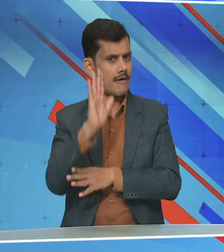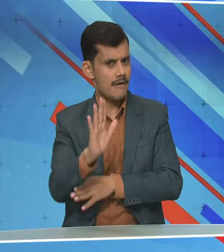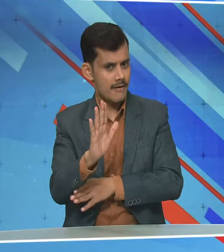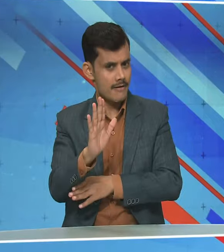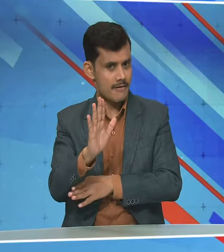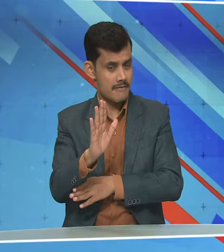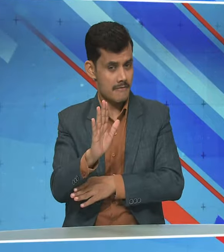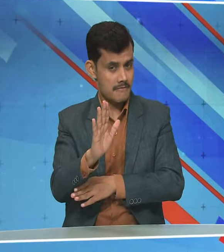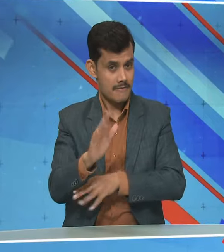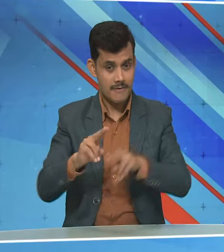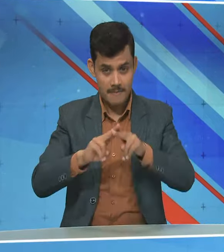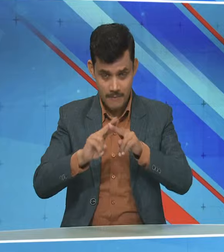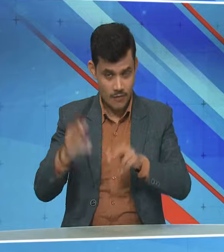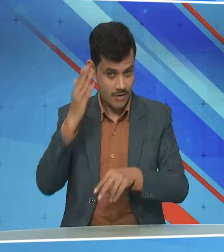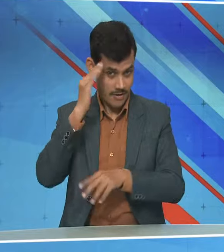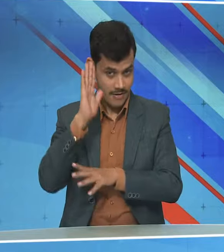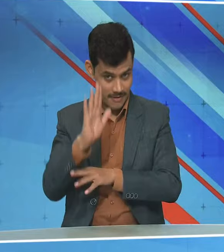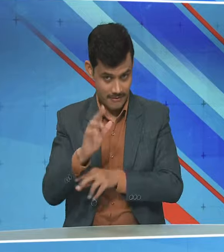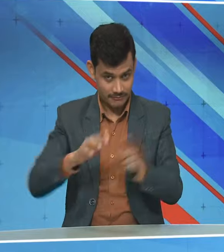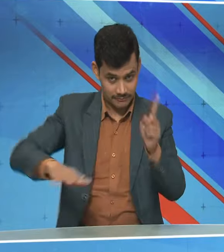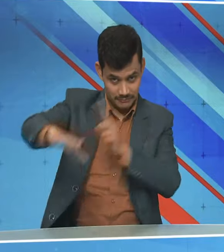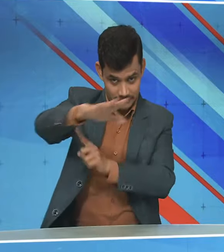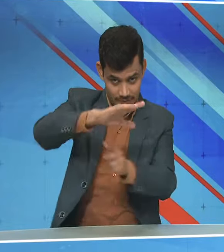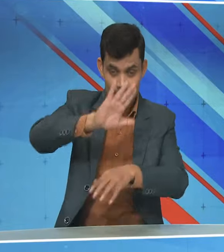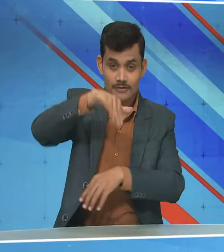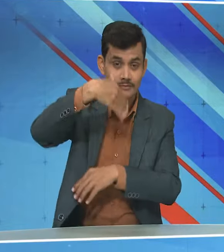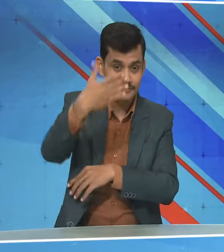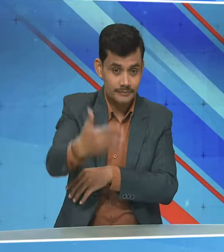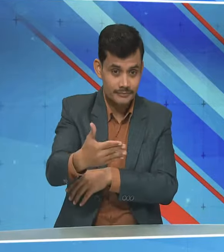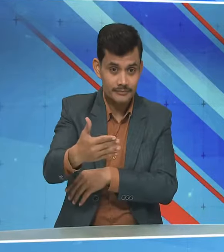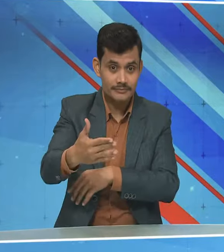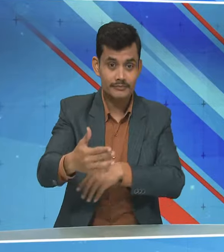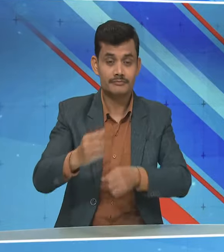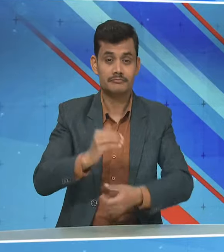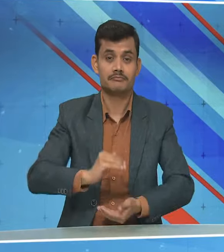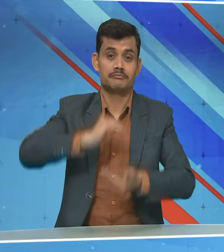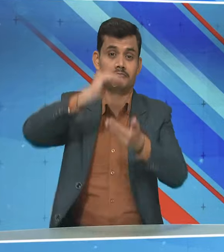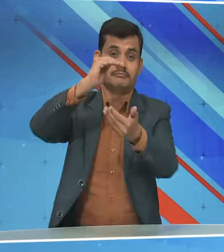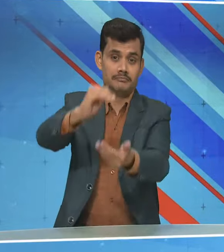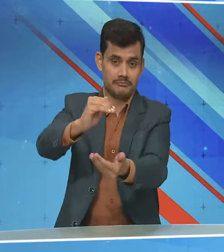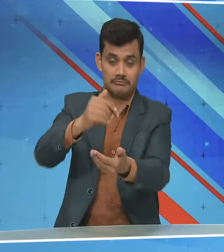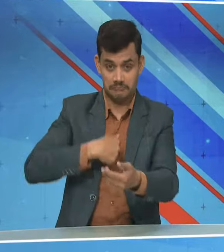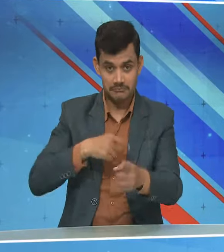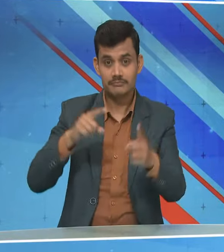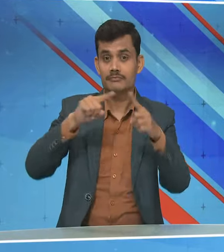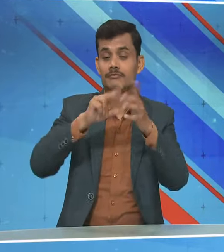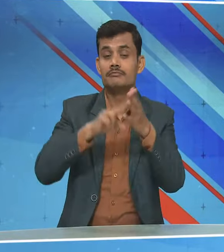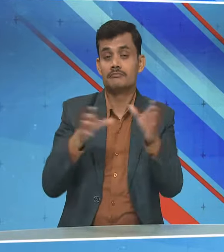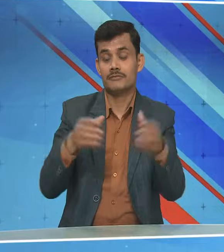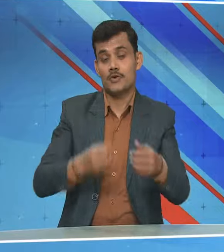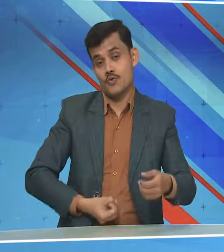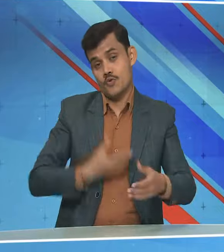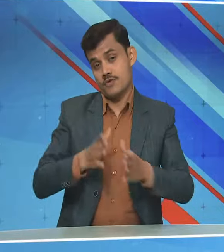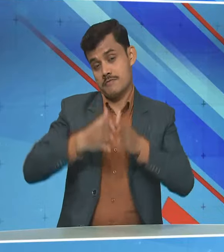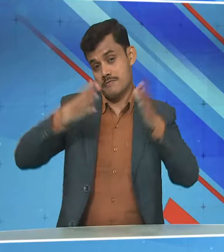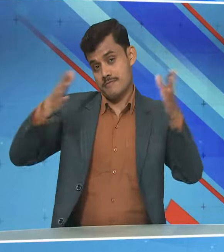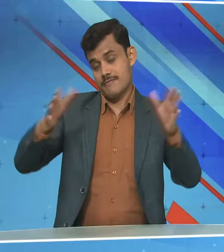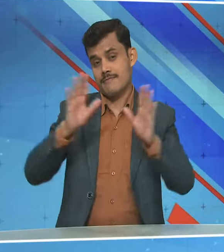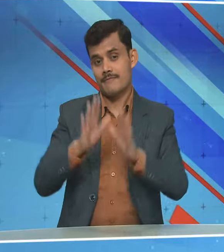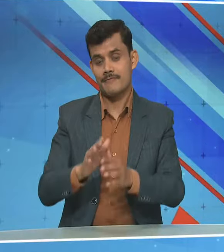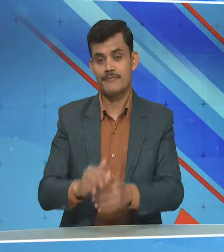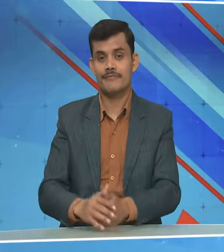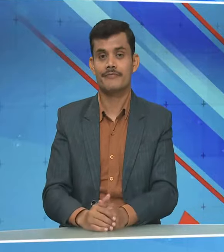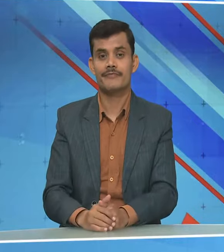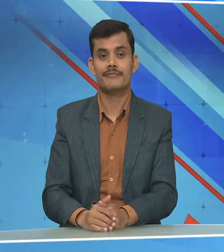आजा बहुत खुश है यह